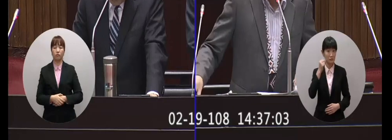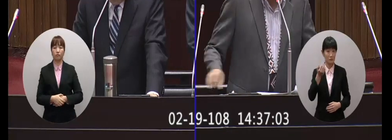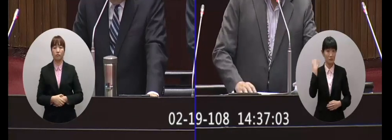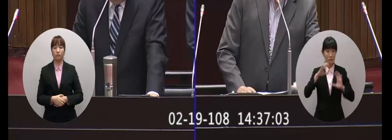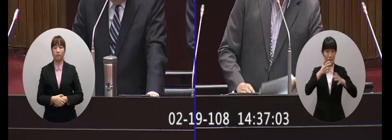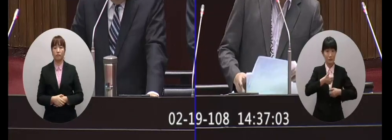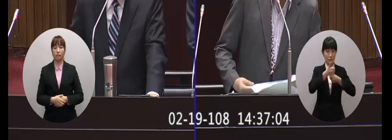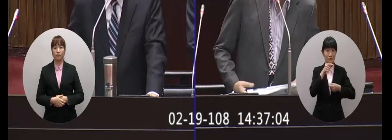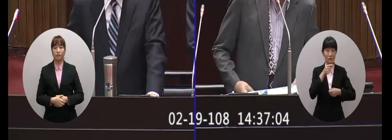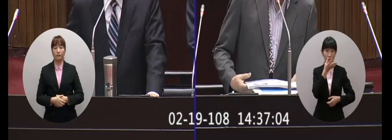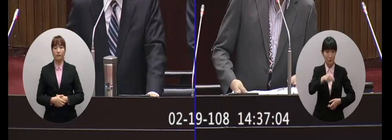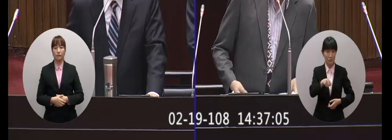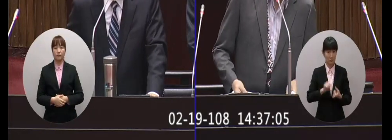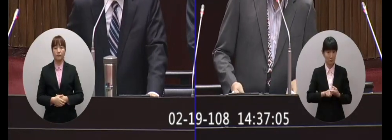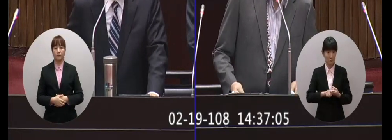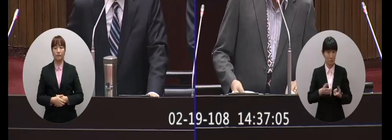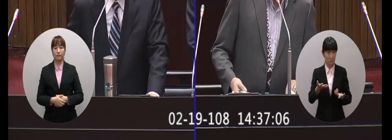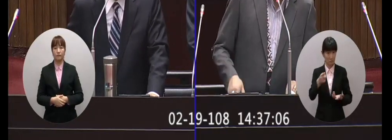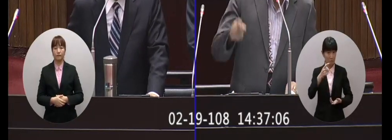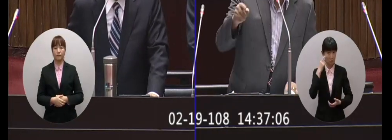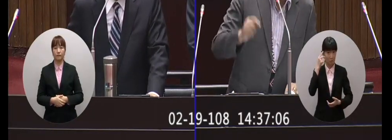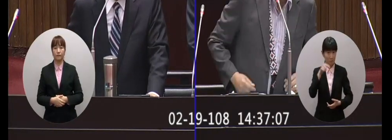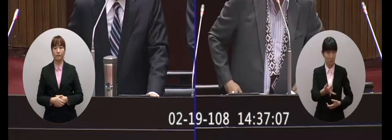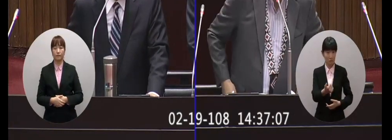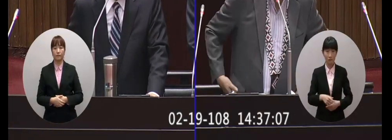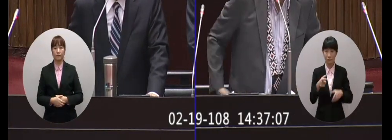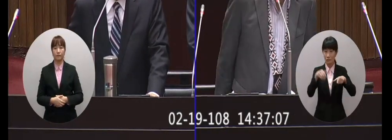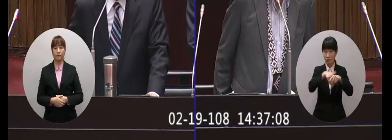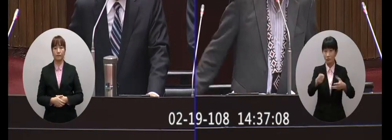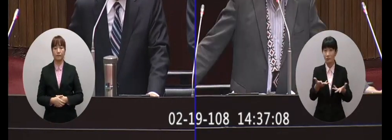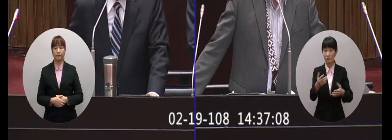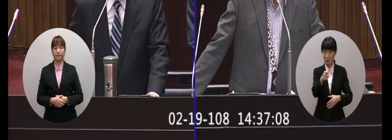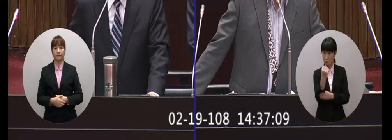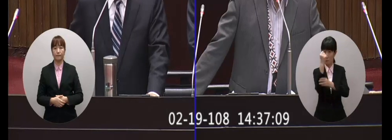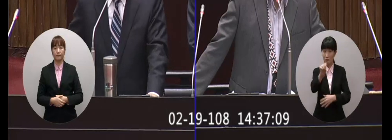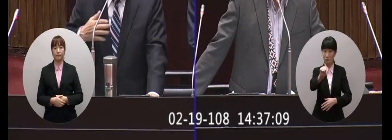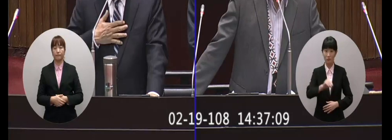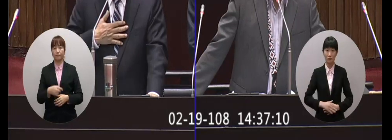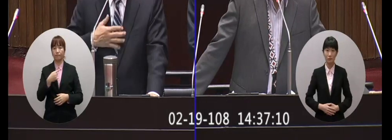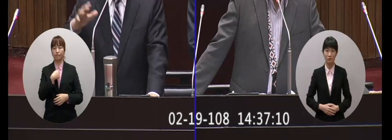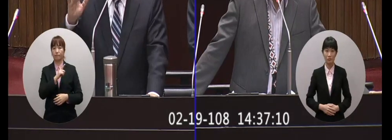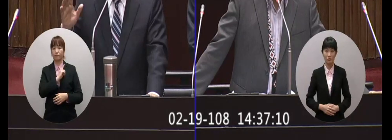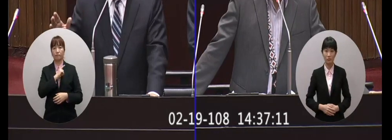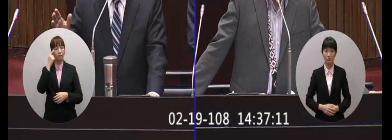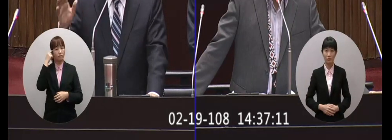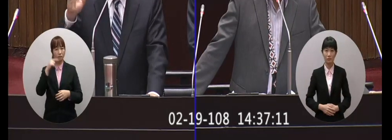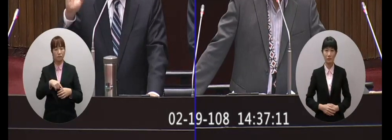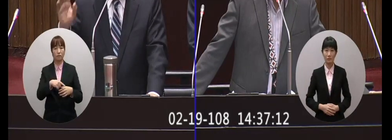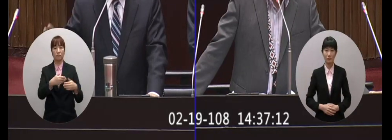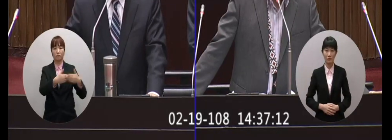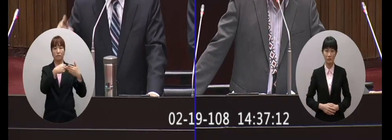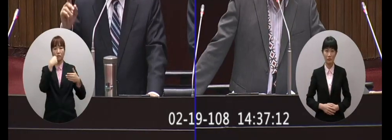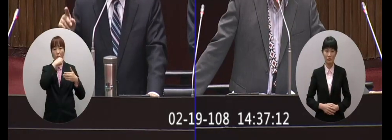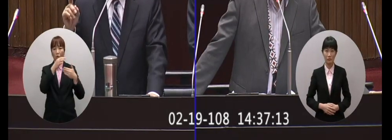馬英九講的這句話是對的嗎院長你認為他講這個公投你支持吧我認為這個兩岸